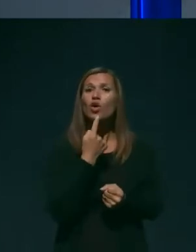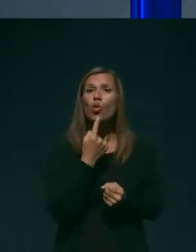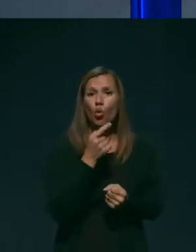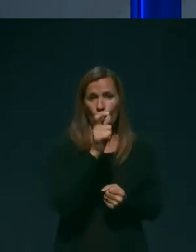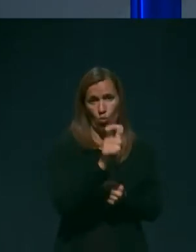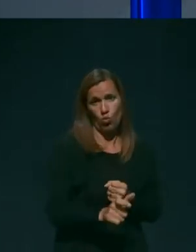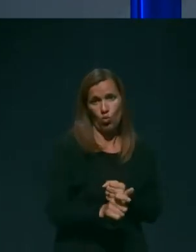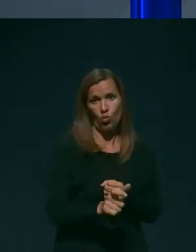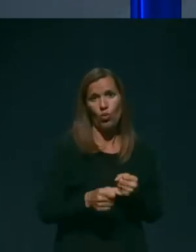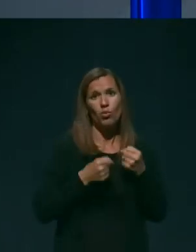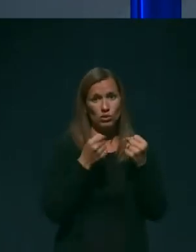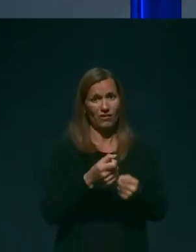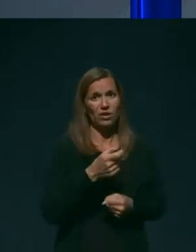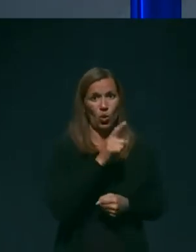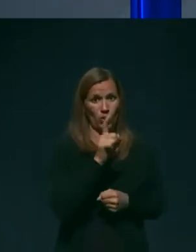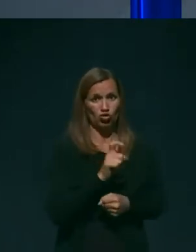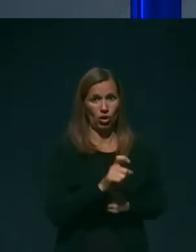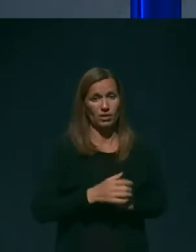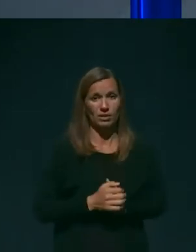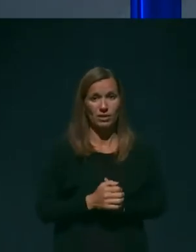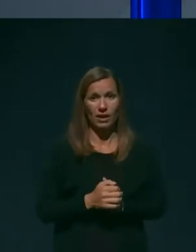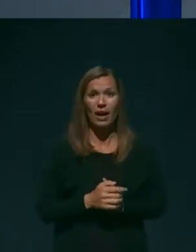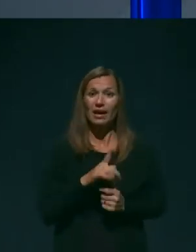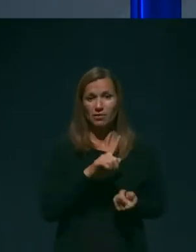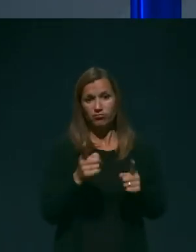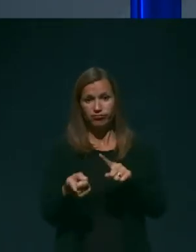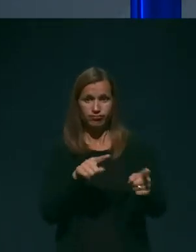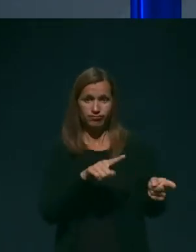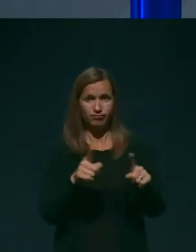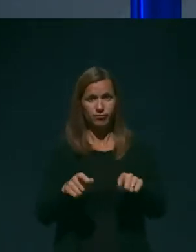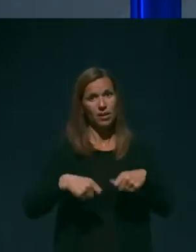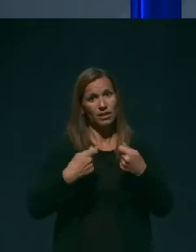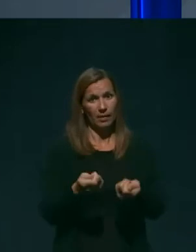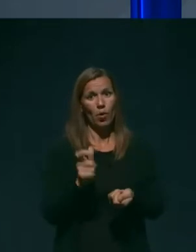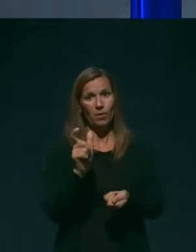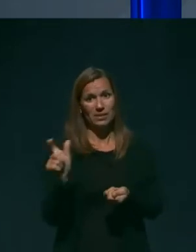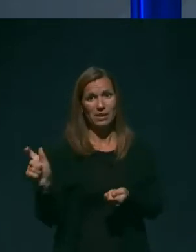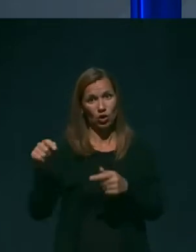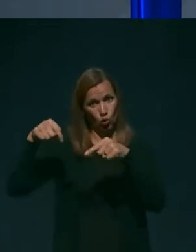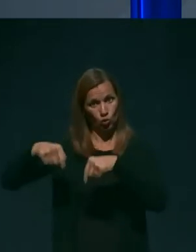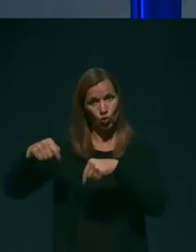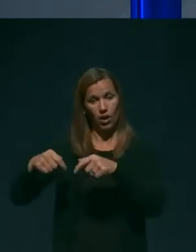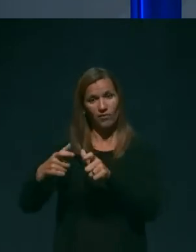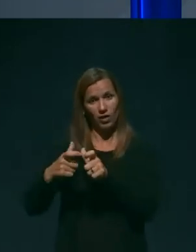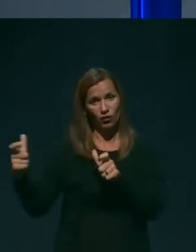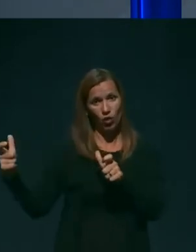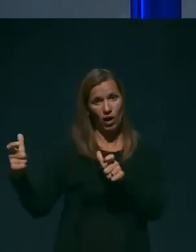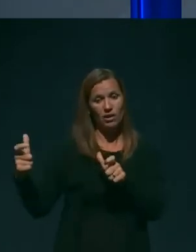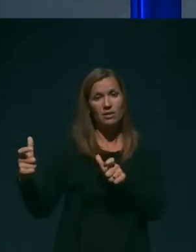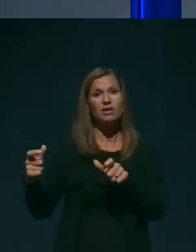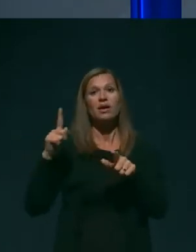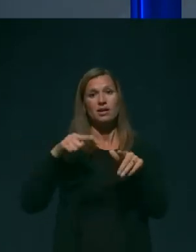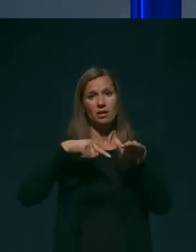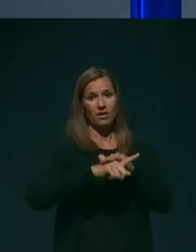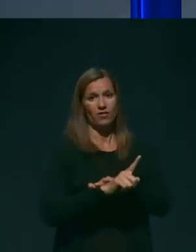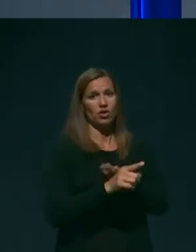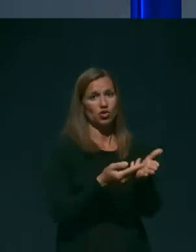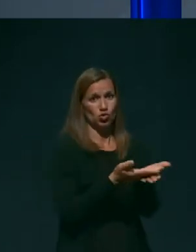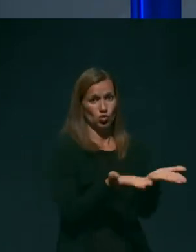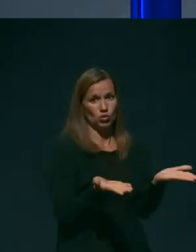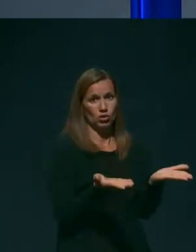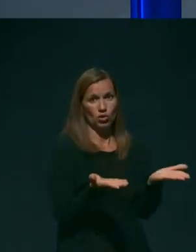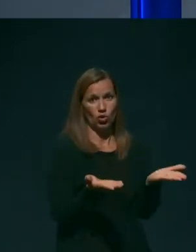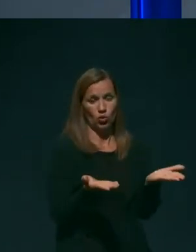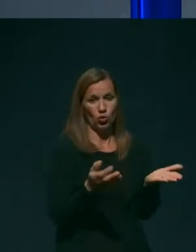zastavljate vprašanje. In izmenoma bomo dajali besedo vam, navzočim tukaj v dvorani in vašim kolegom v